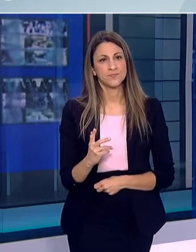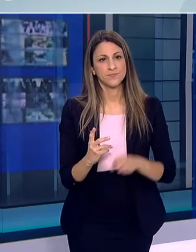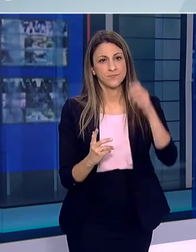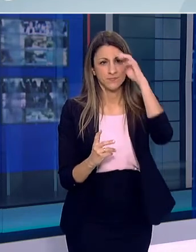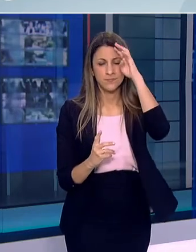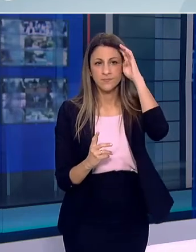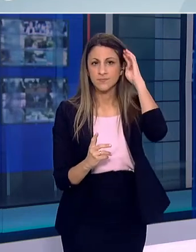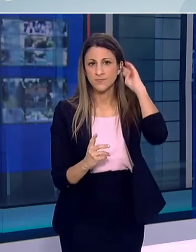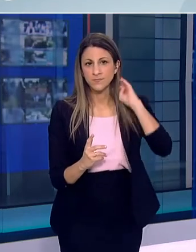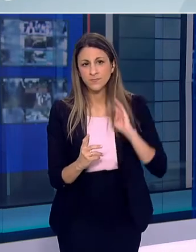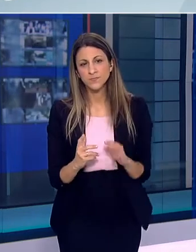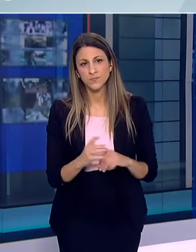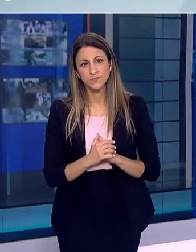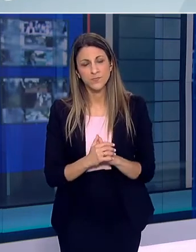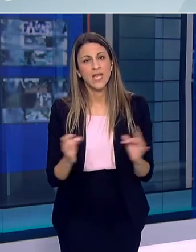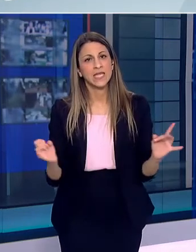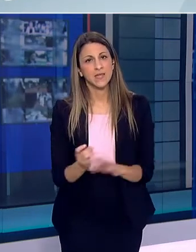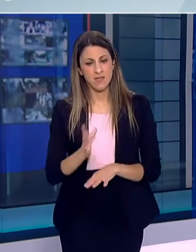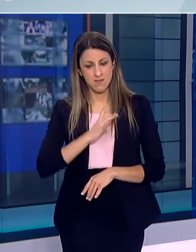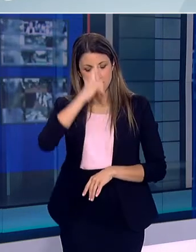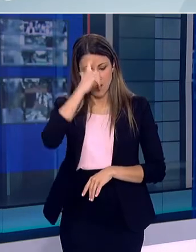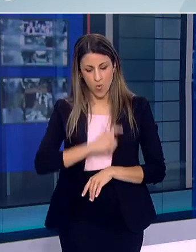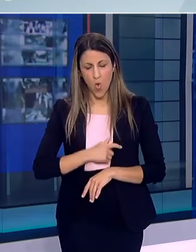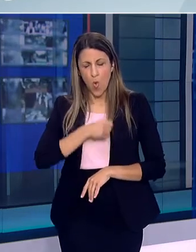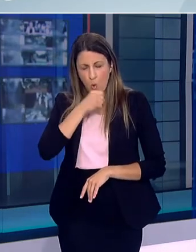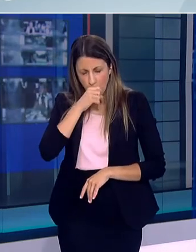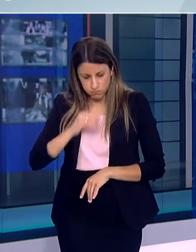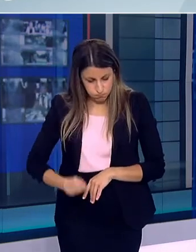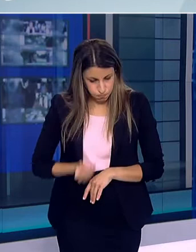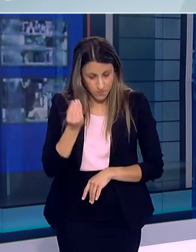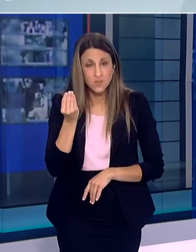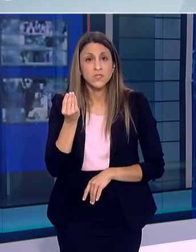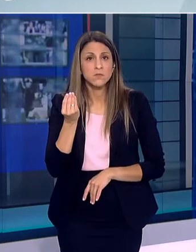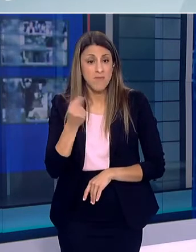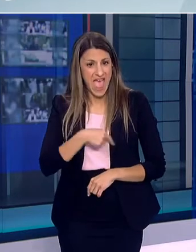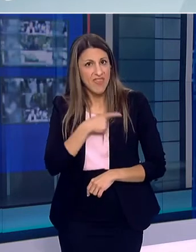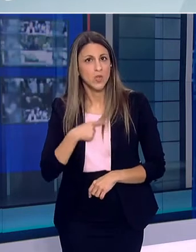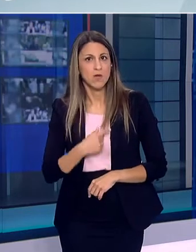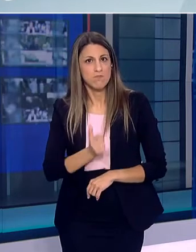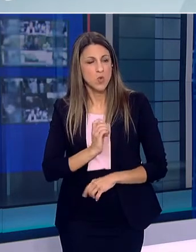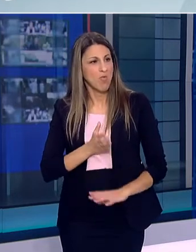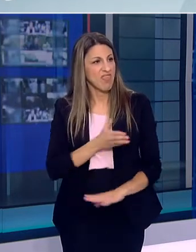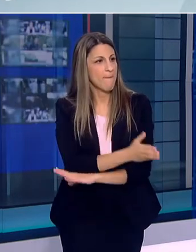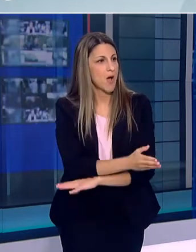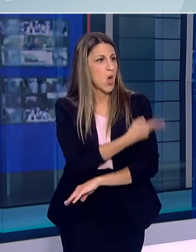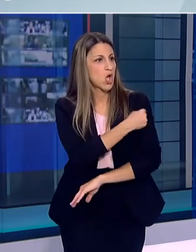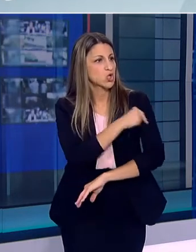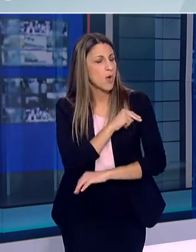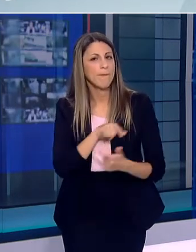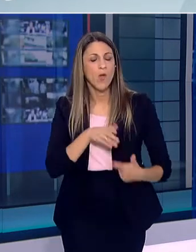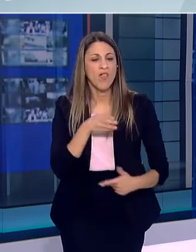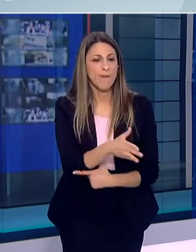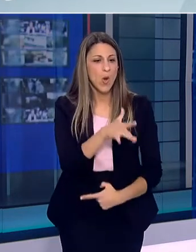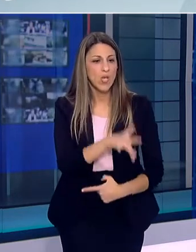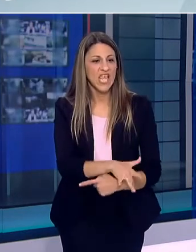ψηφιακό τρόπο και εθελοντικά κάποιος που έχει συμπτώματα να μπορεί να βρήσει το κοντινότερο κέντρο εργαστηριακό κέντρο, νοσοκομείο, κέντρο υγείας,